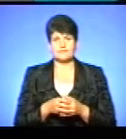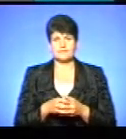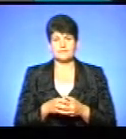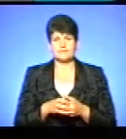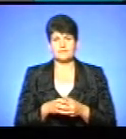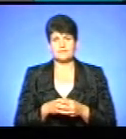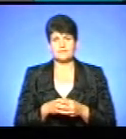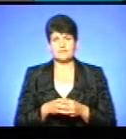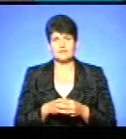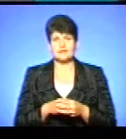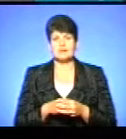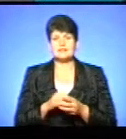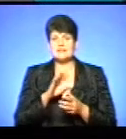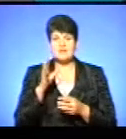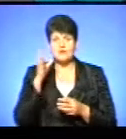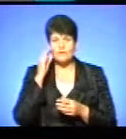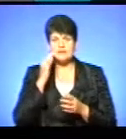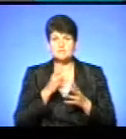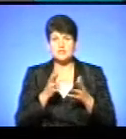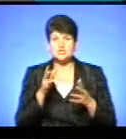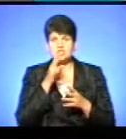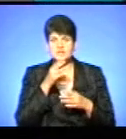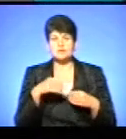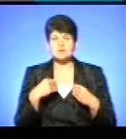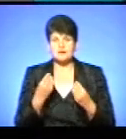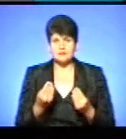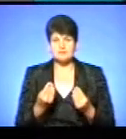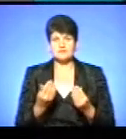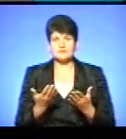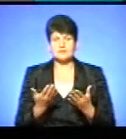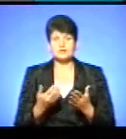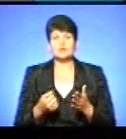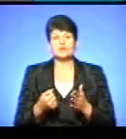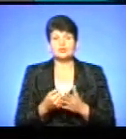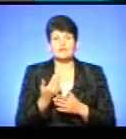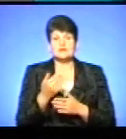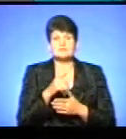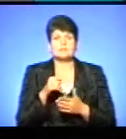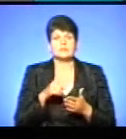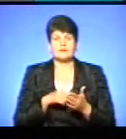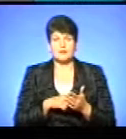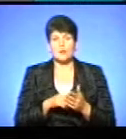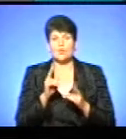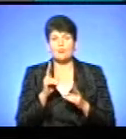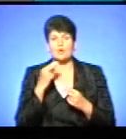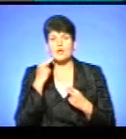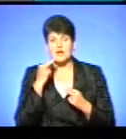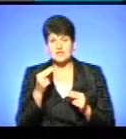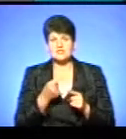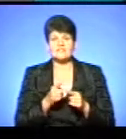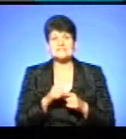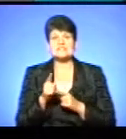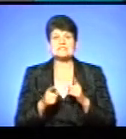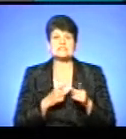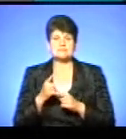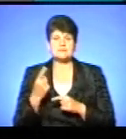Бачите, не врахували, ми треба було більше часу, мабуть, для програми дати. До вас в мене таке запитання. От кому краще від цих змін,